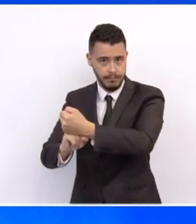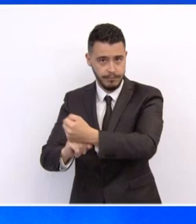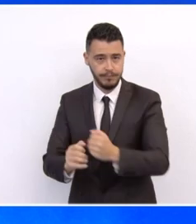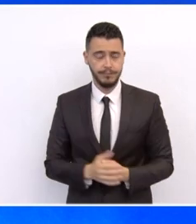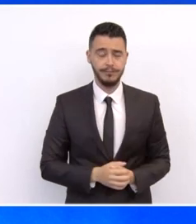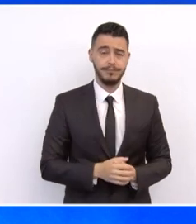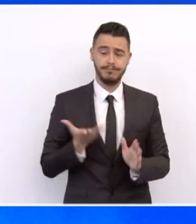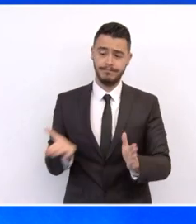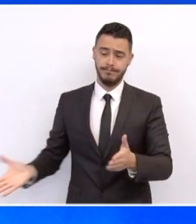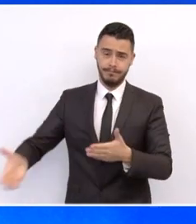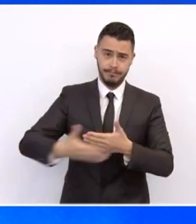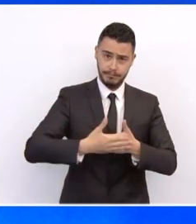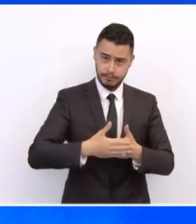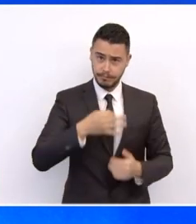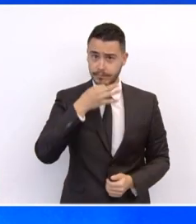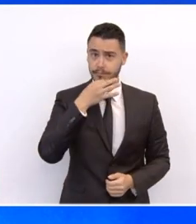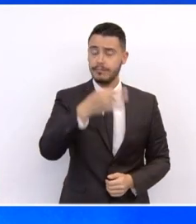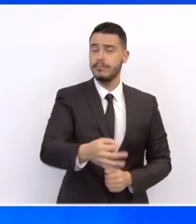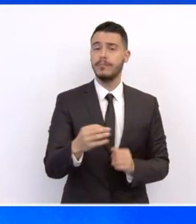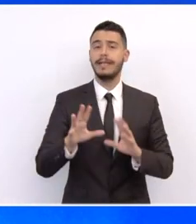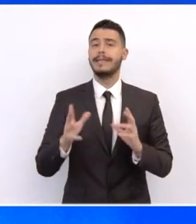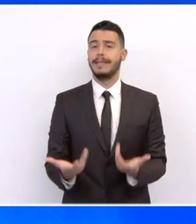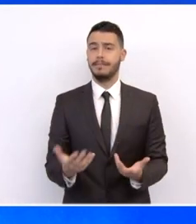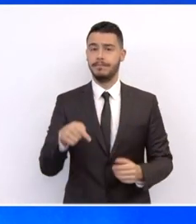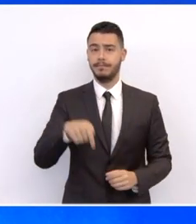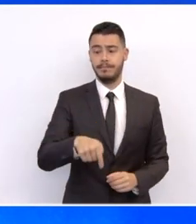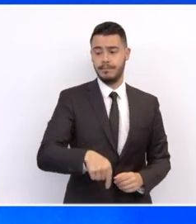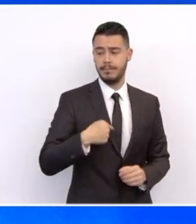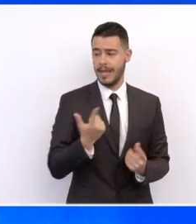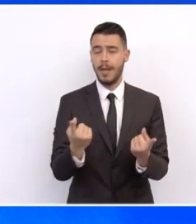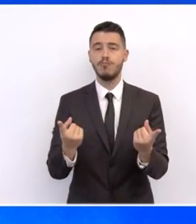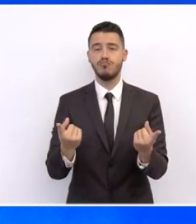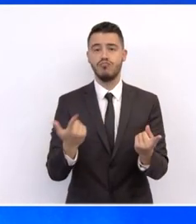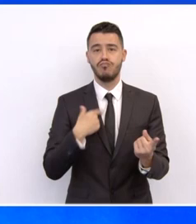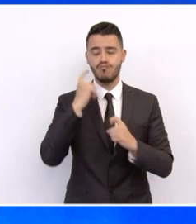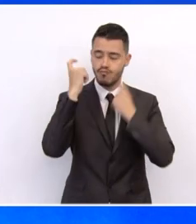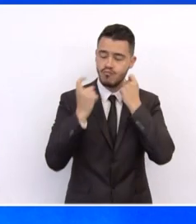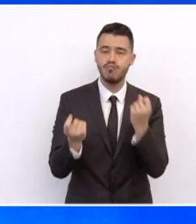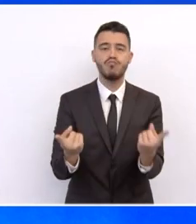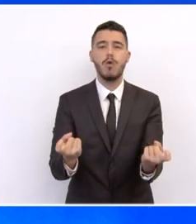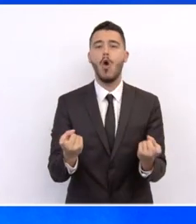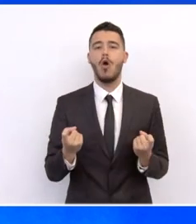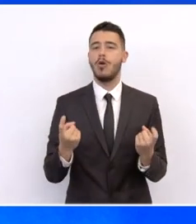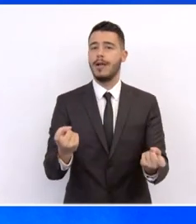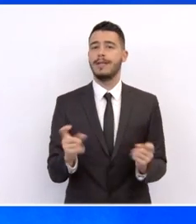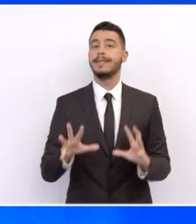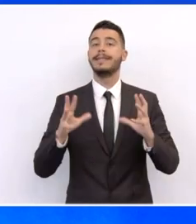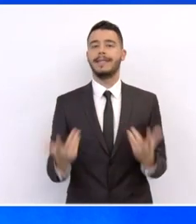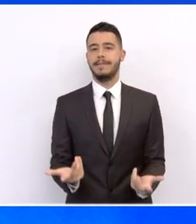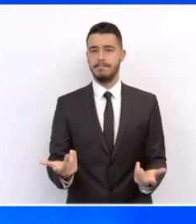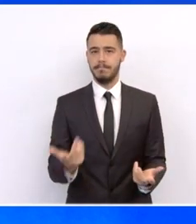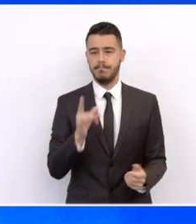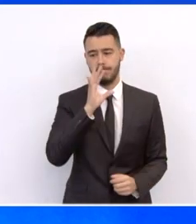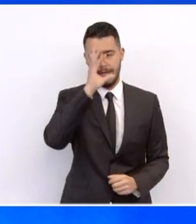ήθελα να επαναλάβω το εξής. Για εμάς, η πραγματική πρόκληση σήμερα δεν είναι η απορρόφηση που θα προσφέρει πρόσκαιρη ανάπτυξη. Η πραγματική